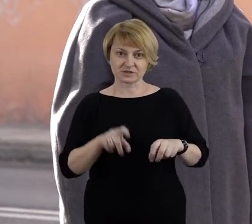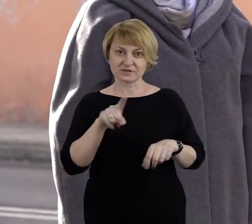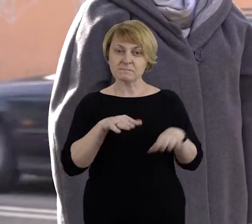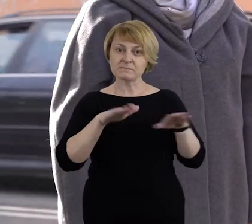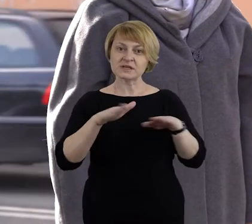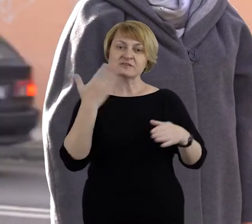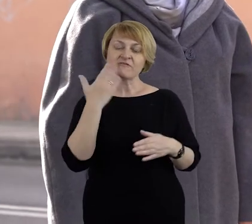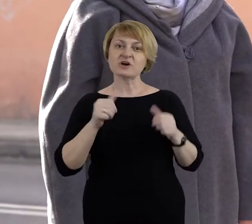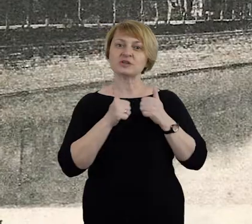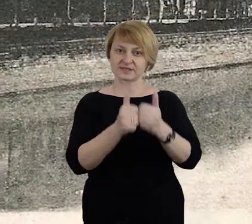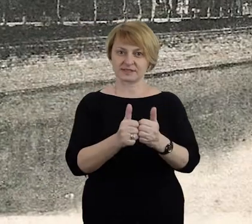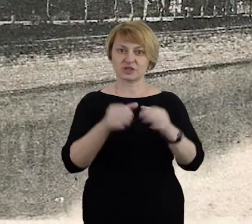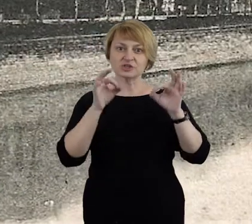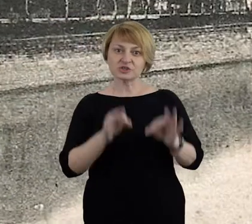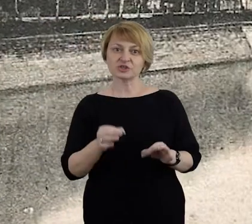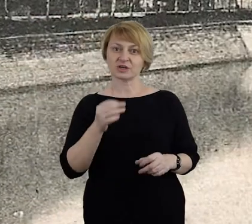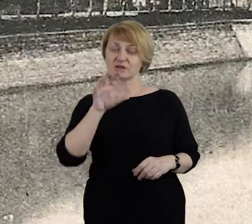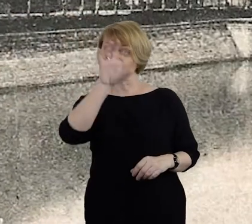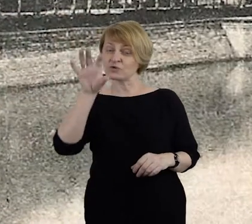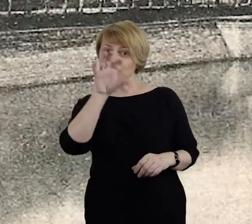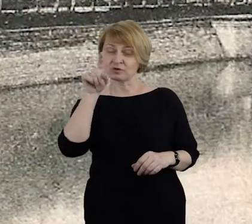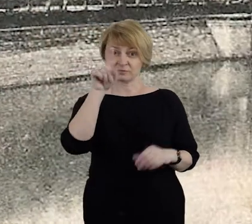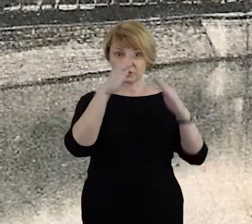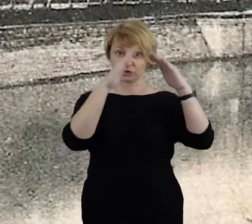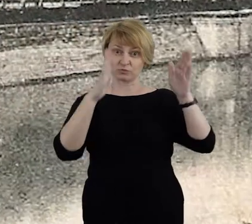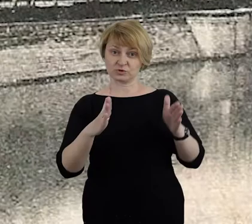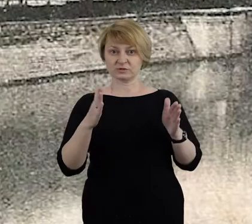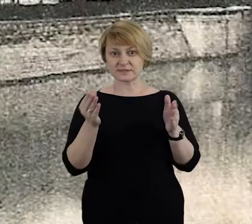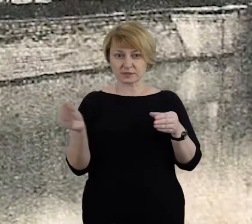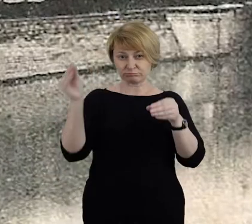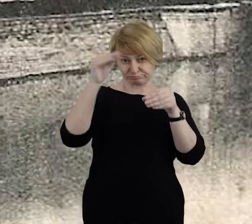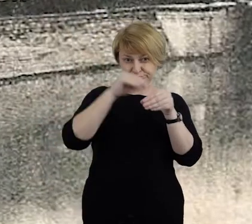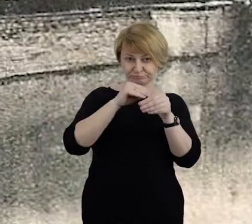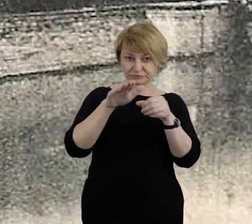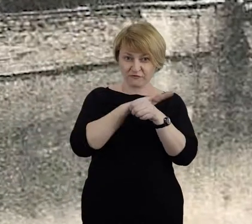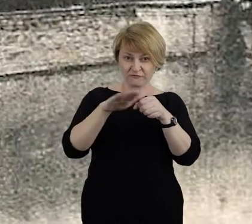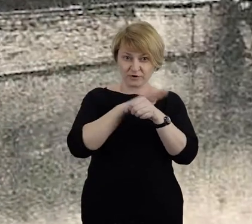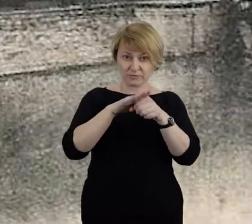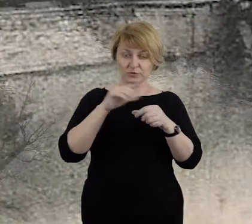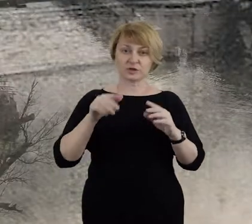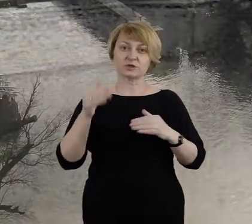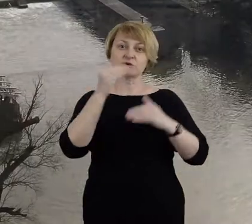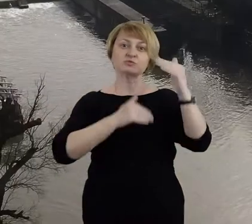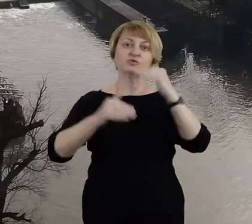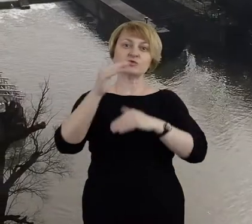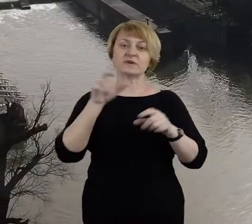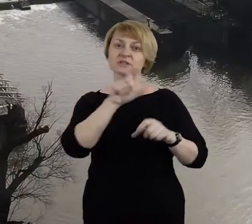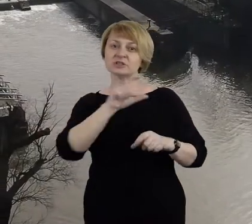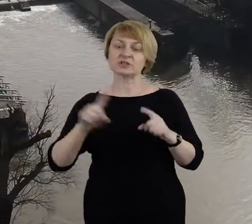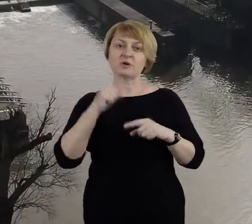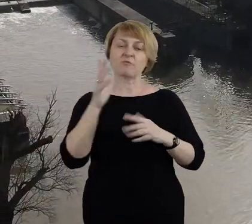odegrały te miejsca ważną rolę. Dzisiaj, kiedy patrzymy na ten budynek, to jest to plomba zbudowana po wojnie, kiedy